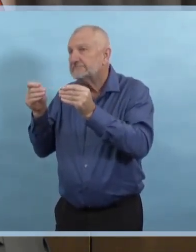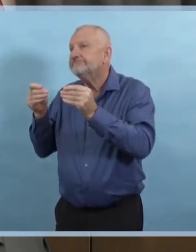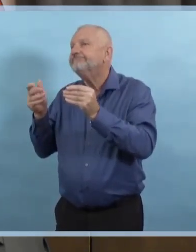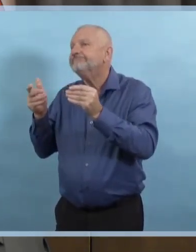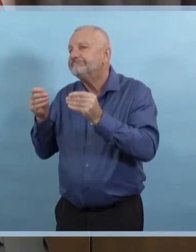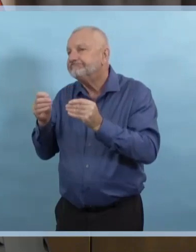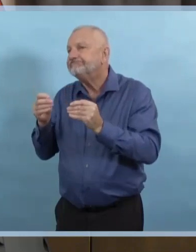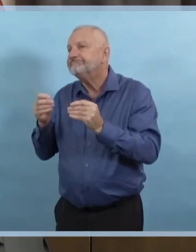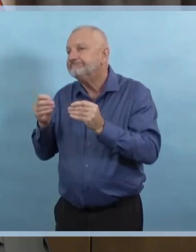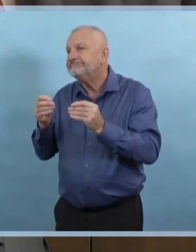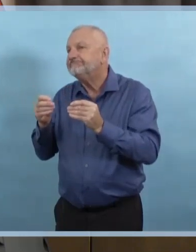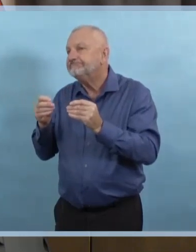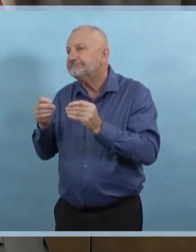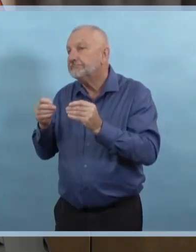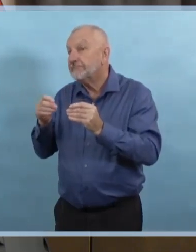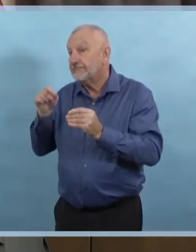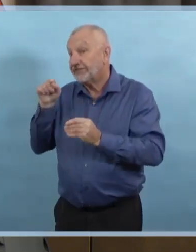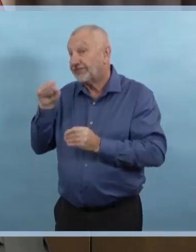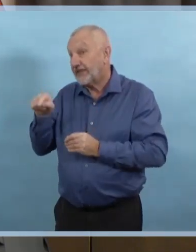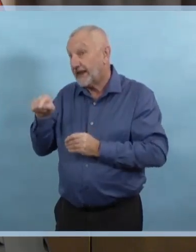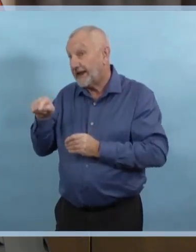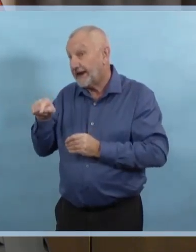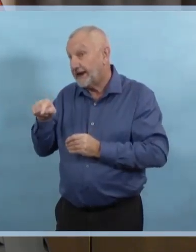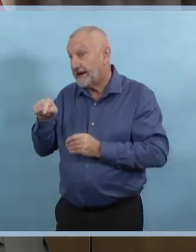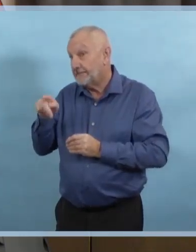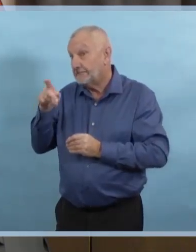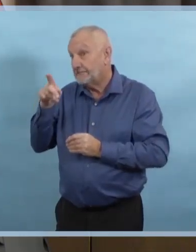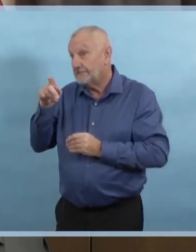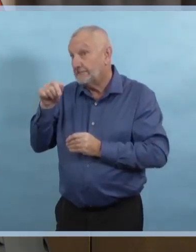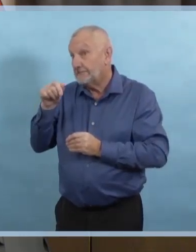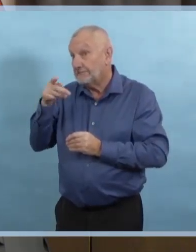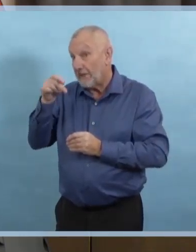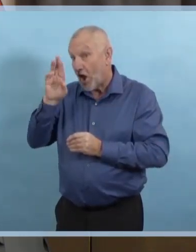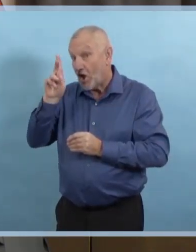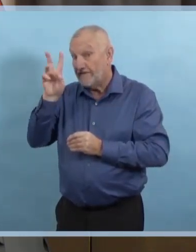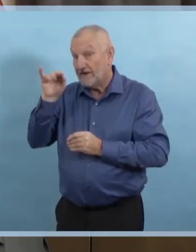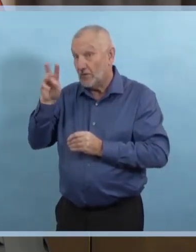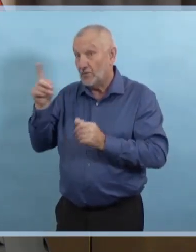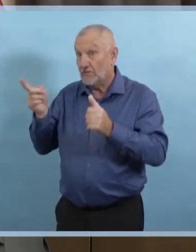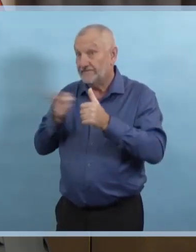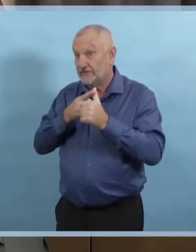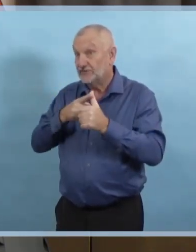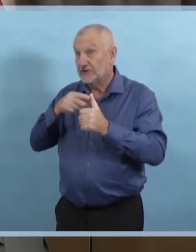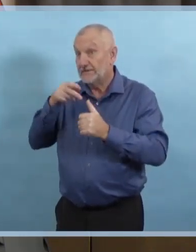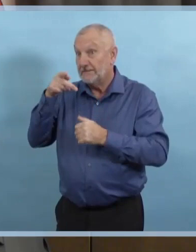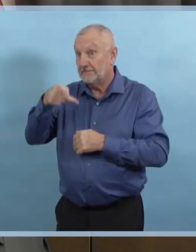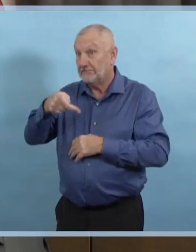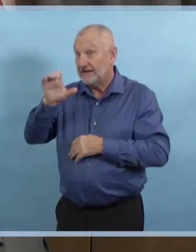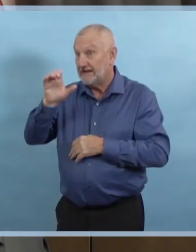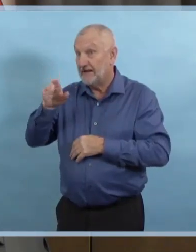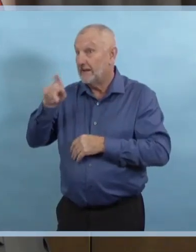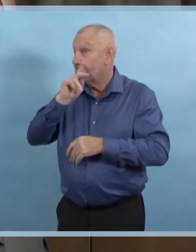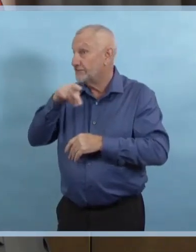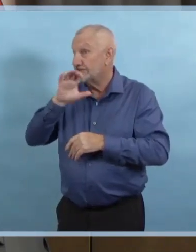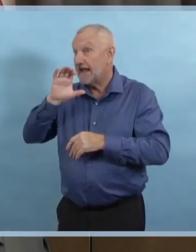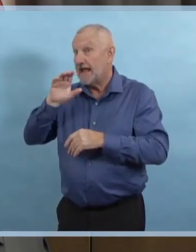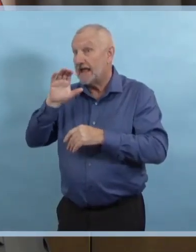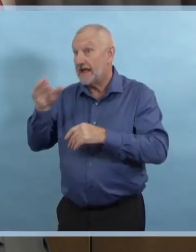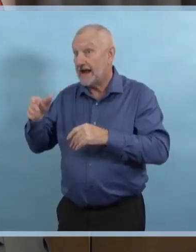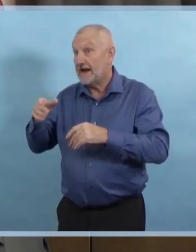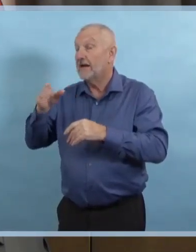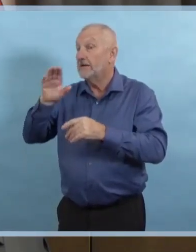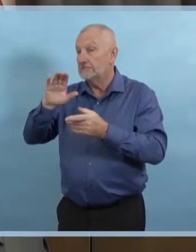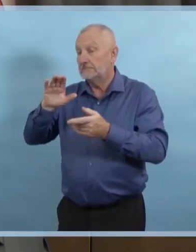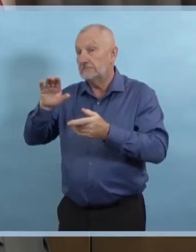bien qu'il soit le dernier. Mais c'est une population à risque élevé et nous devons être prudents en ce qui concerne les